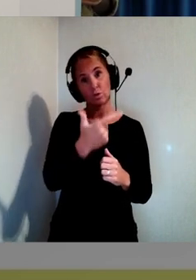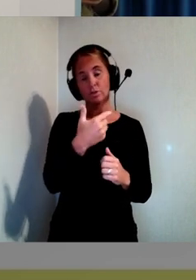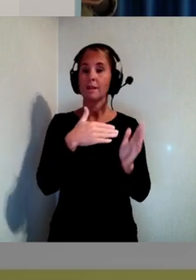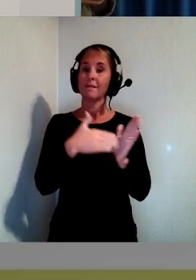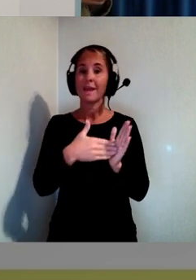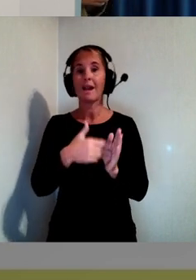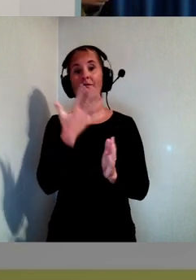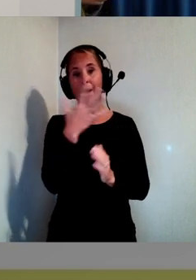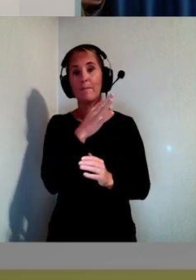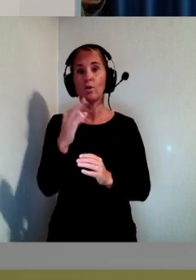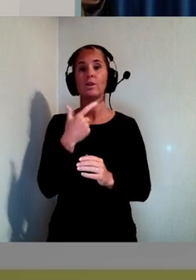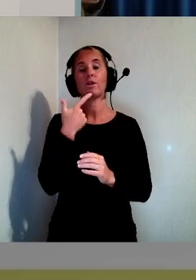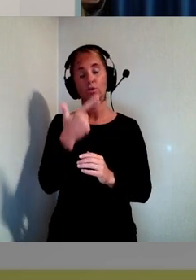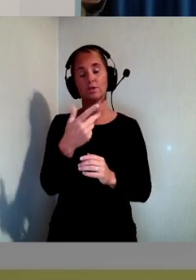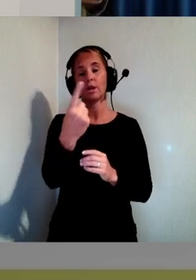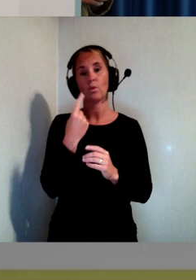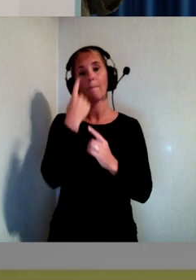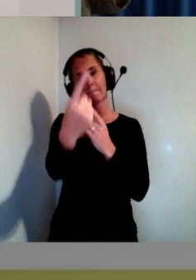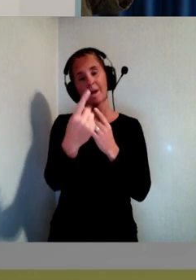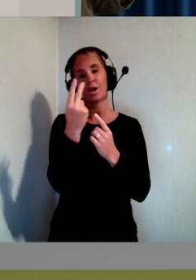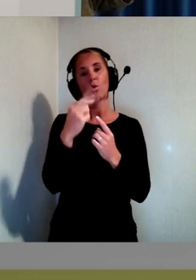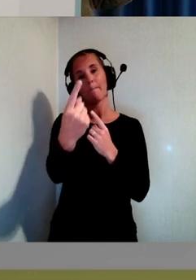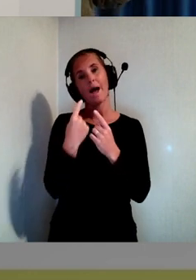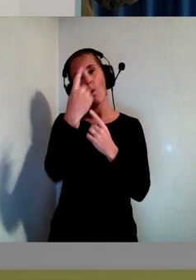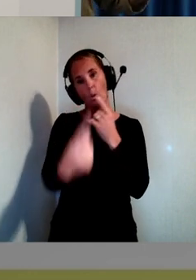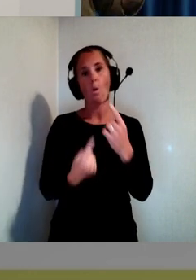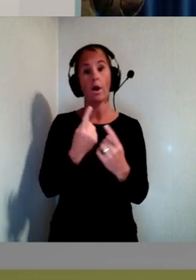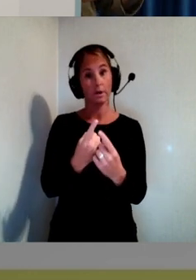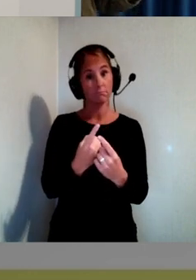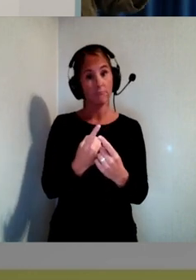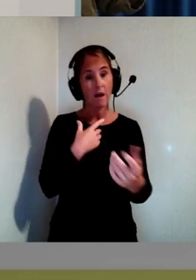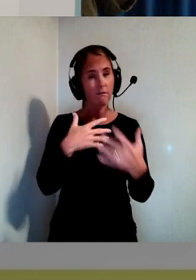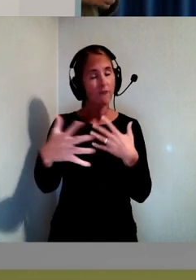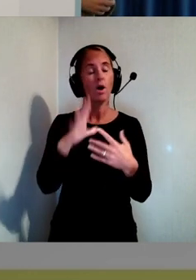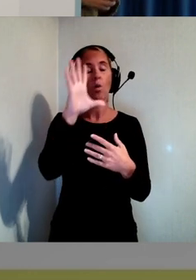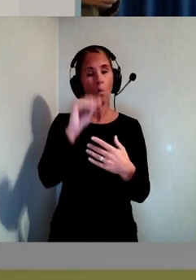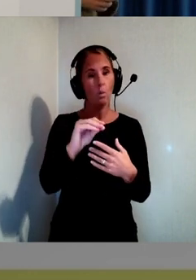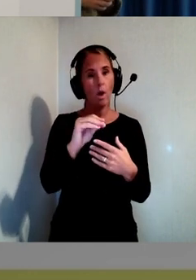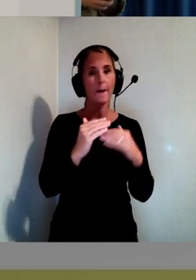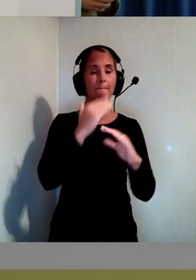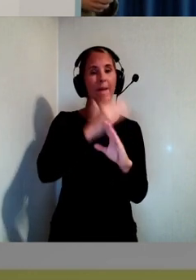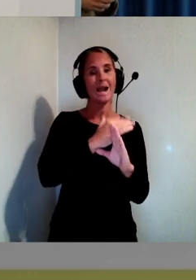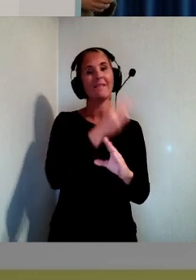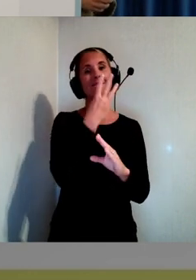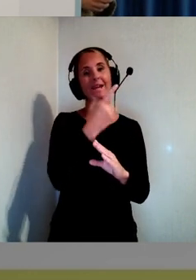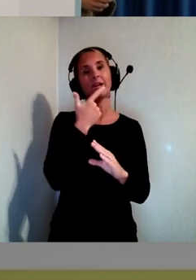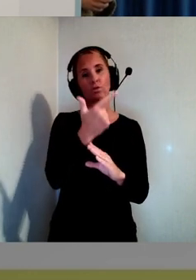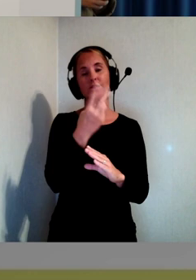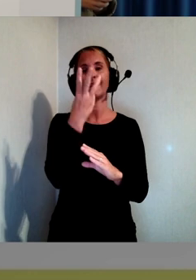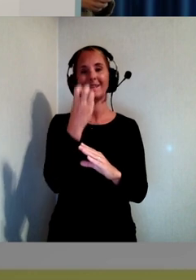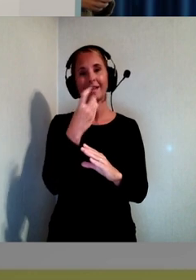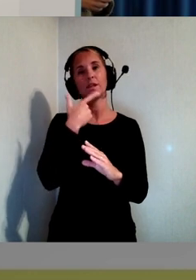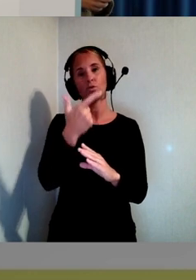kronor om året. Och det är på grund av att man lägger upp mellan 3 000 och 30 000 nya bilder